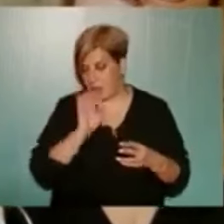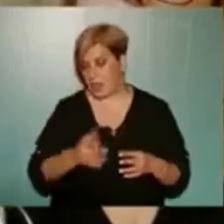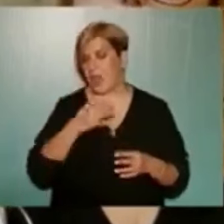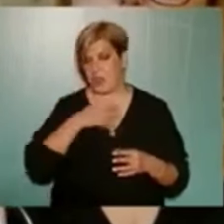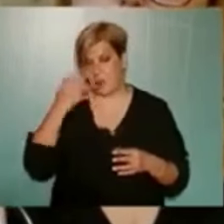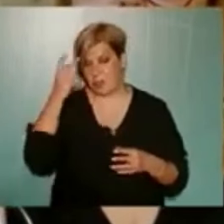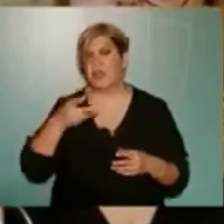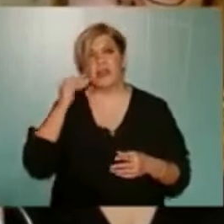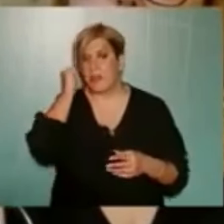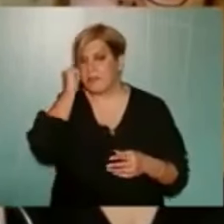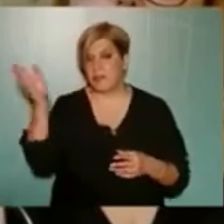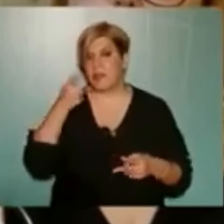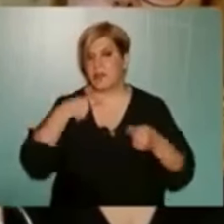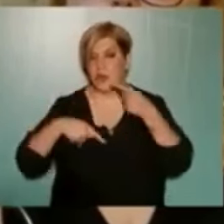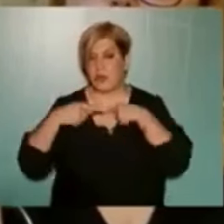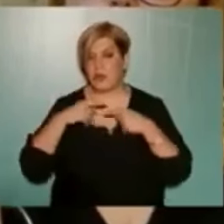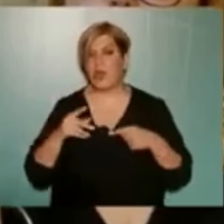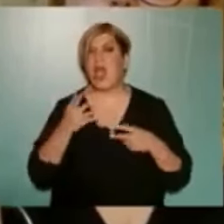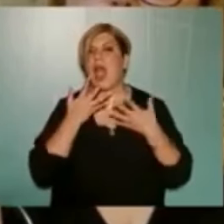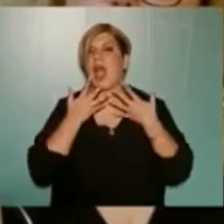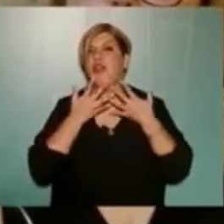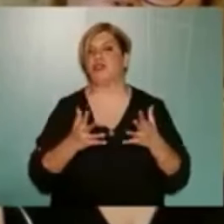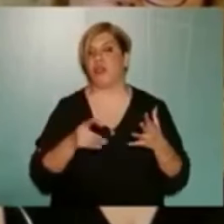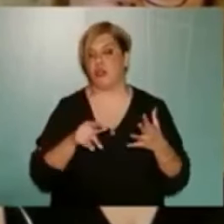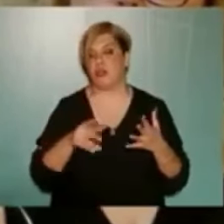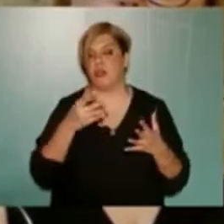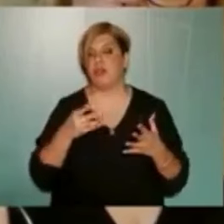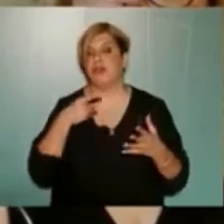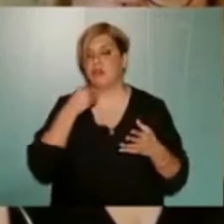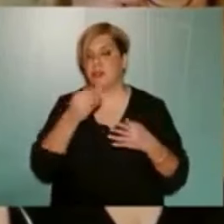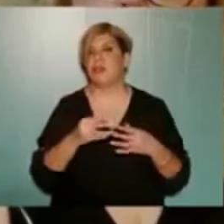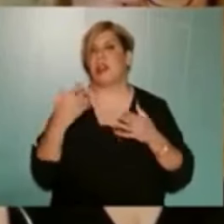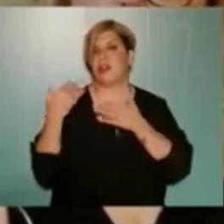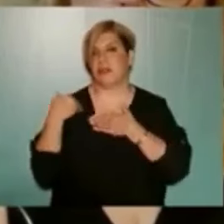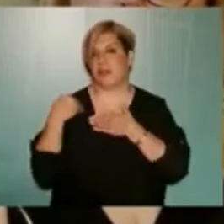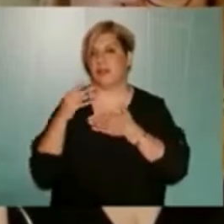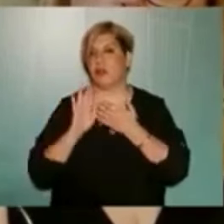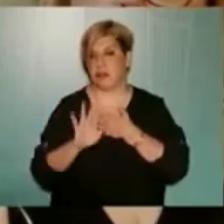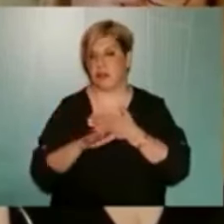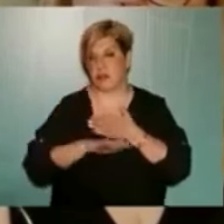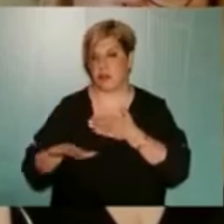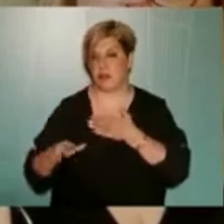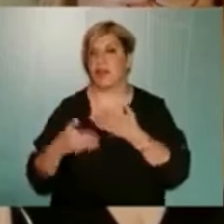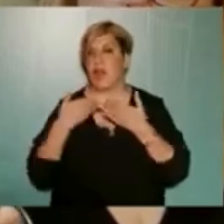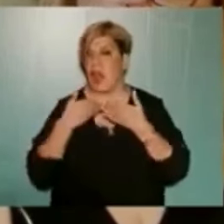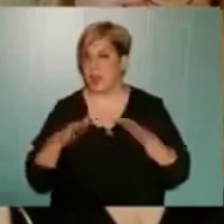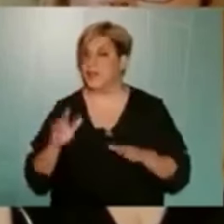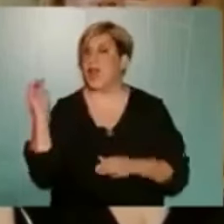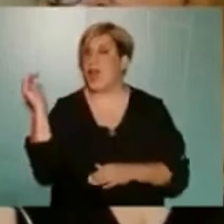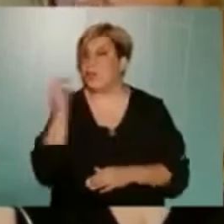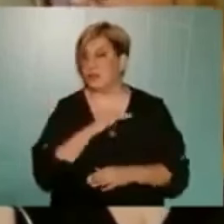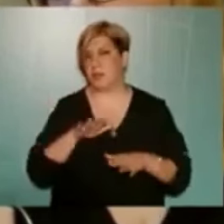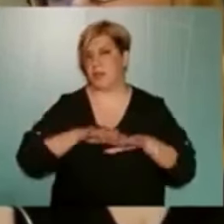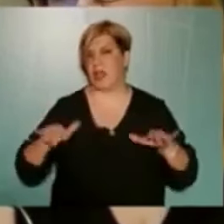τη δικαιολογία να μπει ζήτημα εξόδων στην ανάγκη των παιδιών της γειτονιάς. Θέλουμε να ανοίξετε άμεσα την παιδική